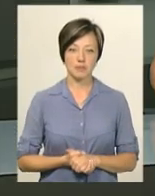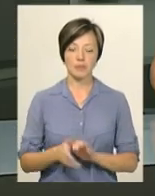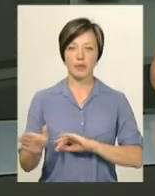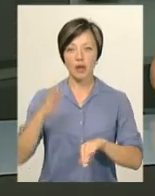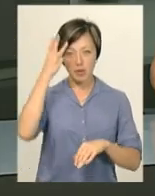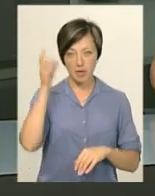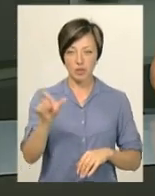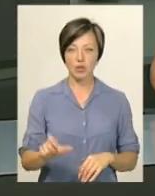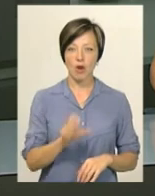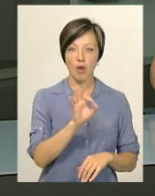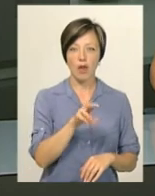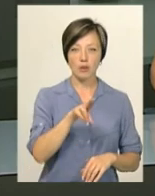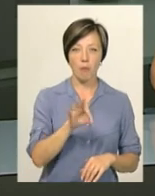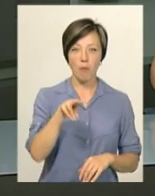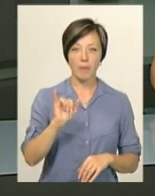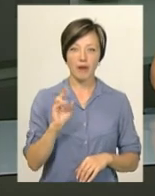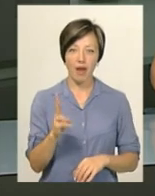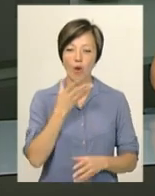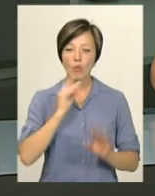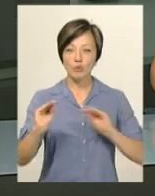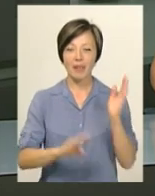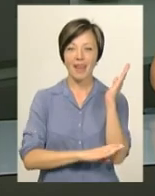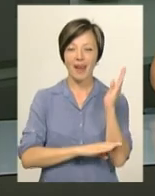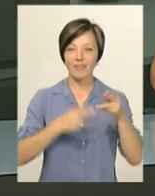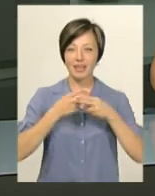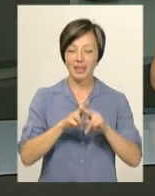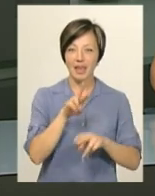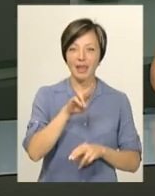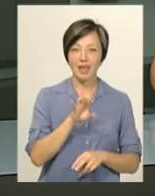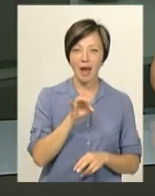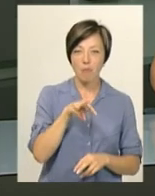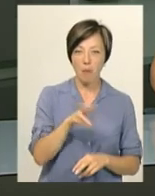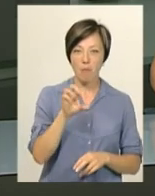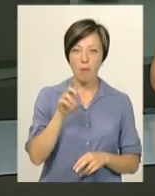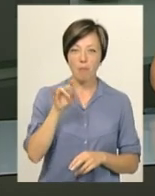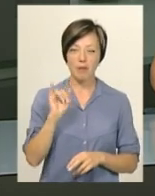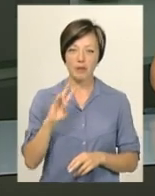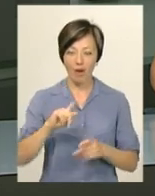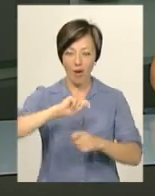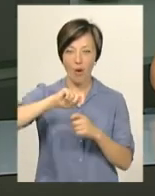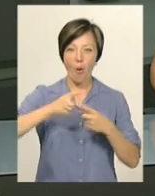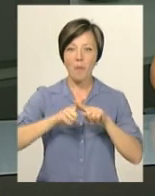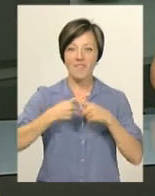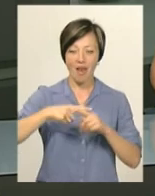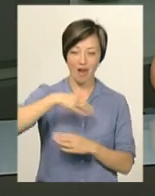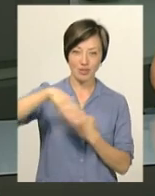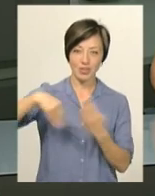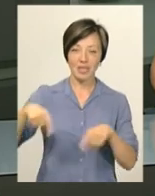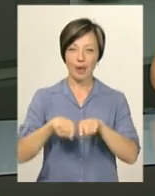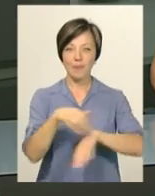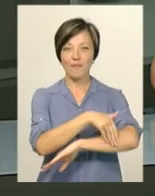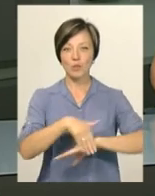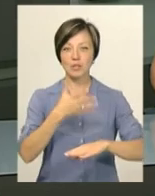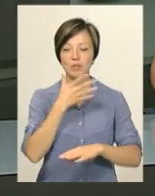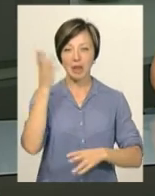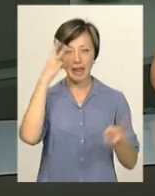Хмельничанка Олена Попек оздоблює дерева у техніці ярнбомбінг, тобто їх обв'язує. Таким вуличним дизайном